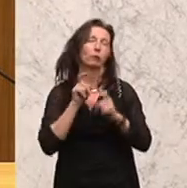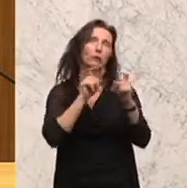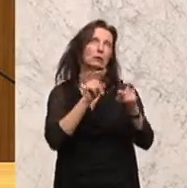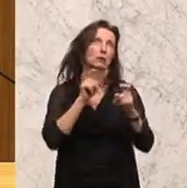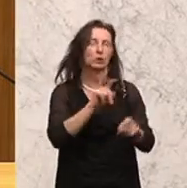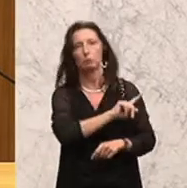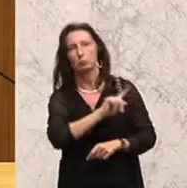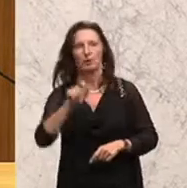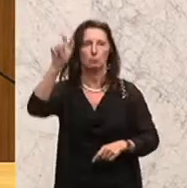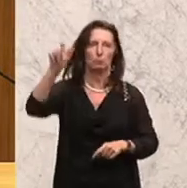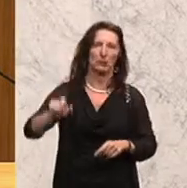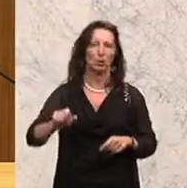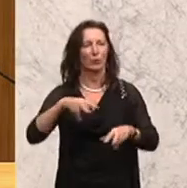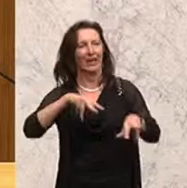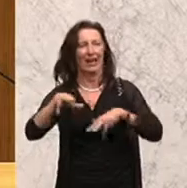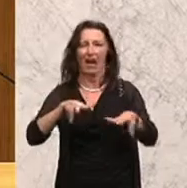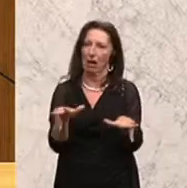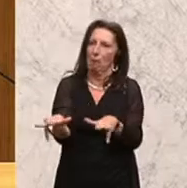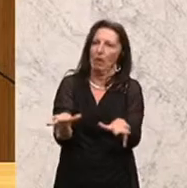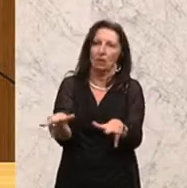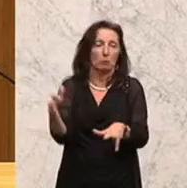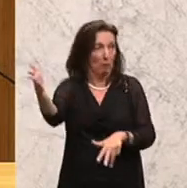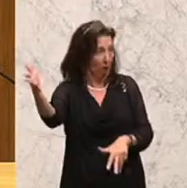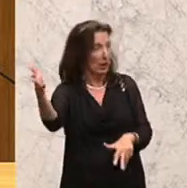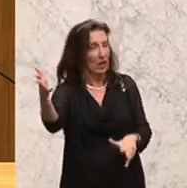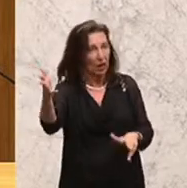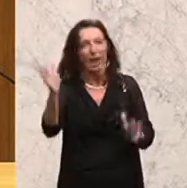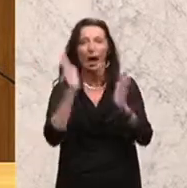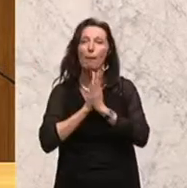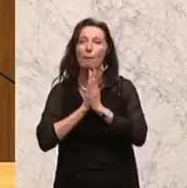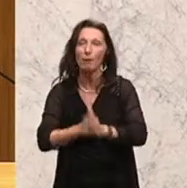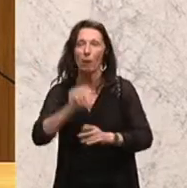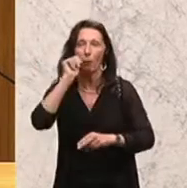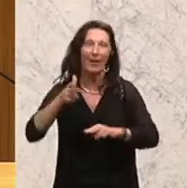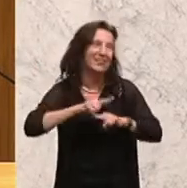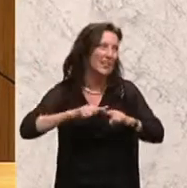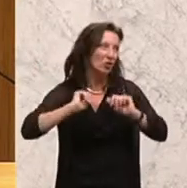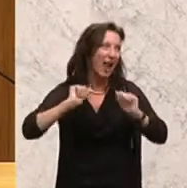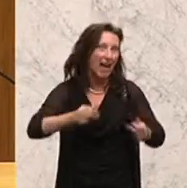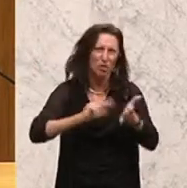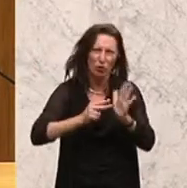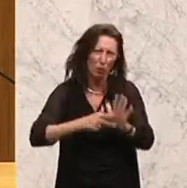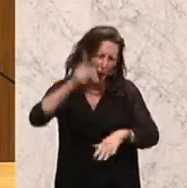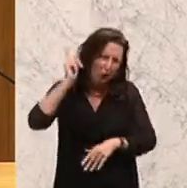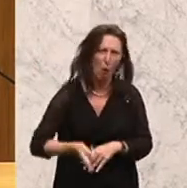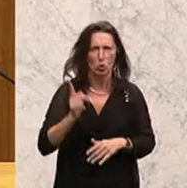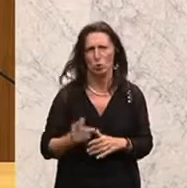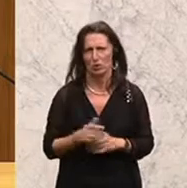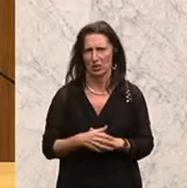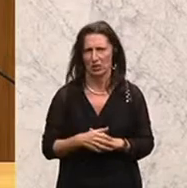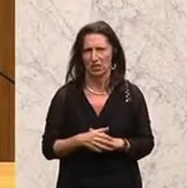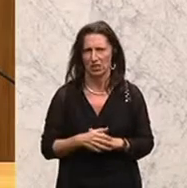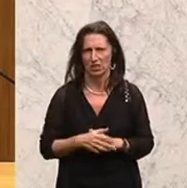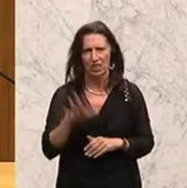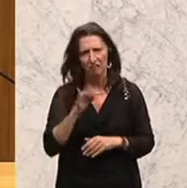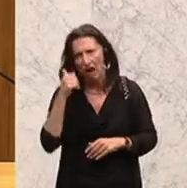Regierungsbeauftragten. Und ich finde es gut, dass Sie das jetzt gemacht haben. Bitte starten Sie morgen einen nationalen Aktionsplan. Die Regierung Feinmann 1 hat,